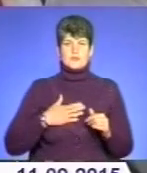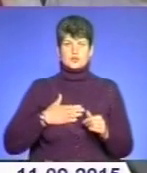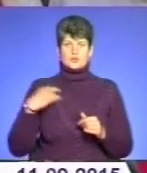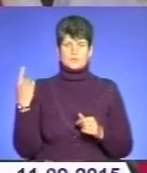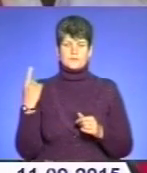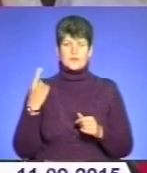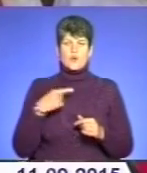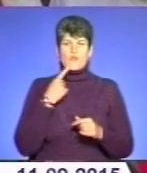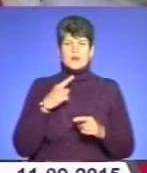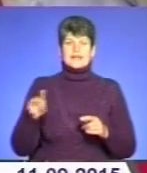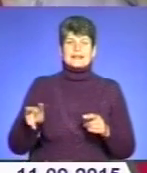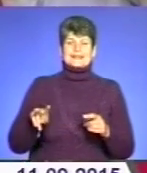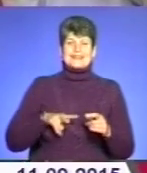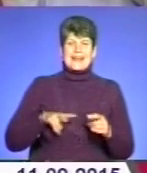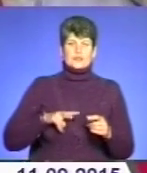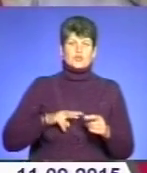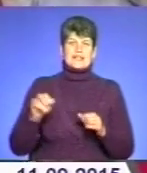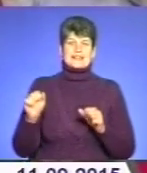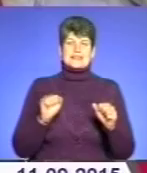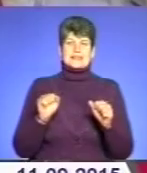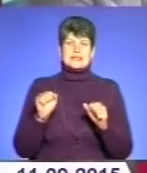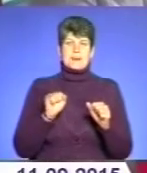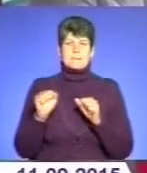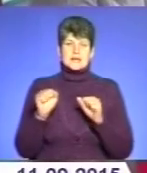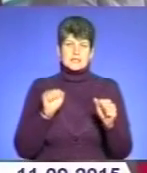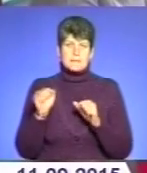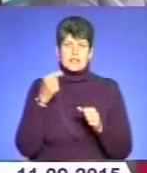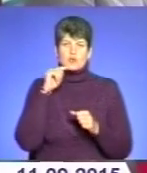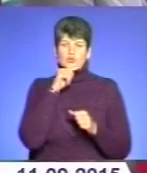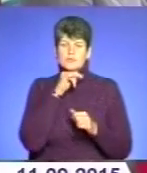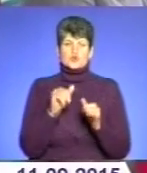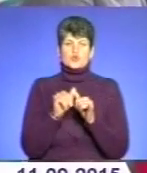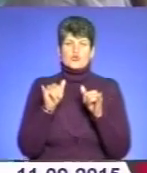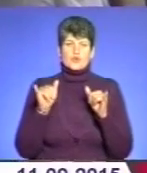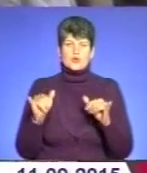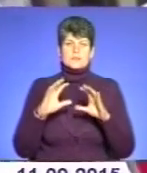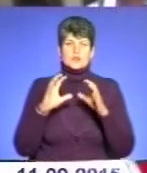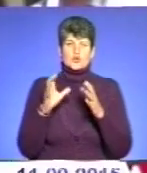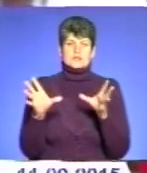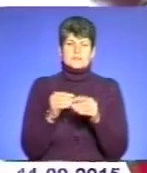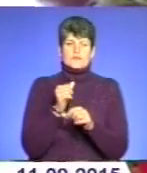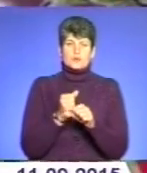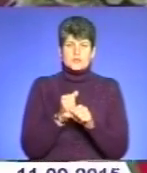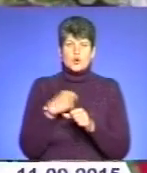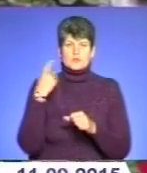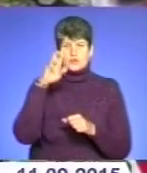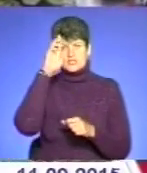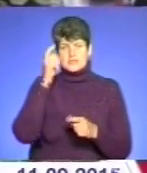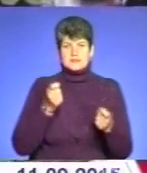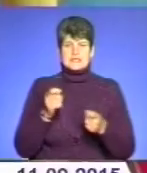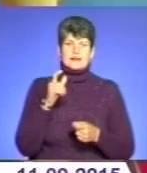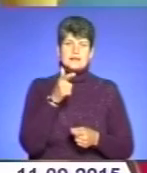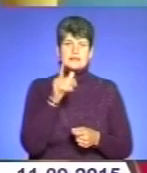каже директор Департаменту економічного розвитку, інвестиційної діяльності та міжнародного співробітництва облдержадміністрації Галина Воляник.